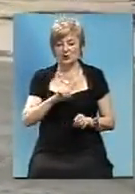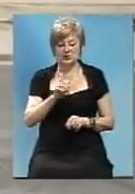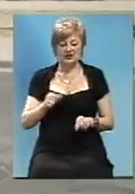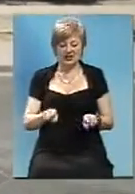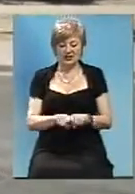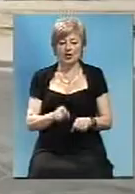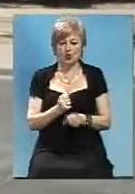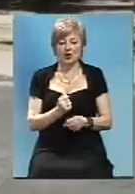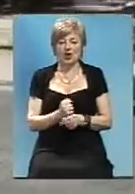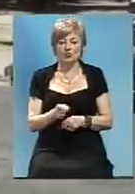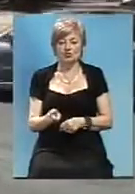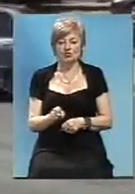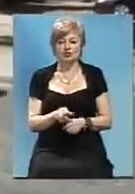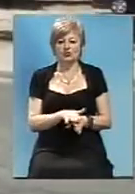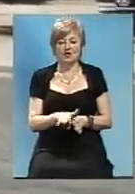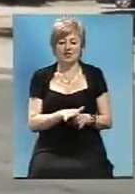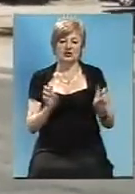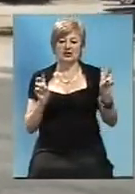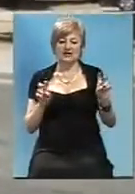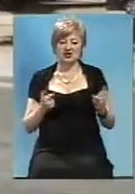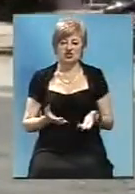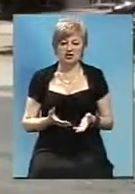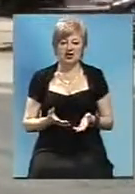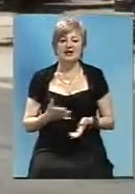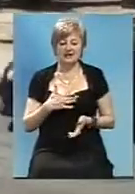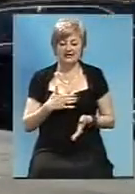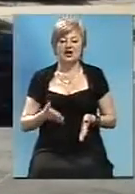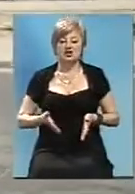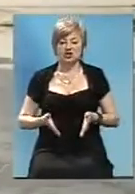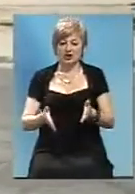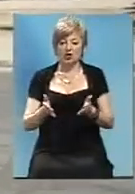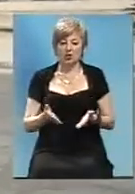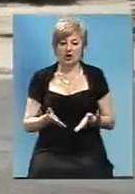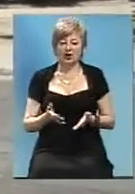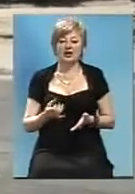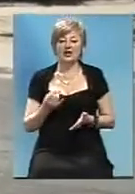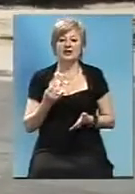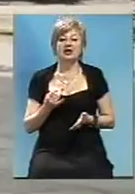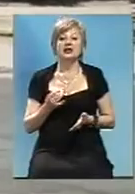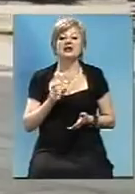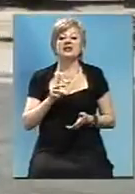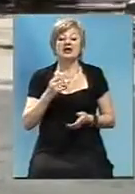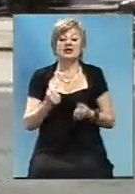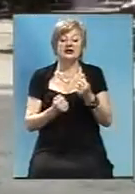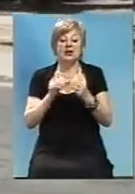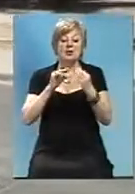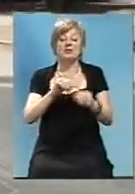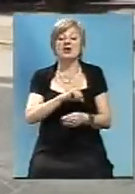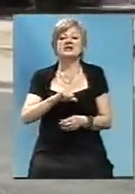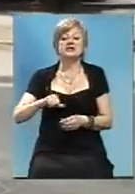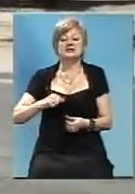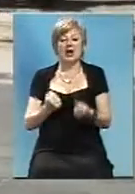яку вони «делають» на наших дорогах? І на качих автомобілях їздять вони самі?